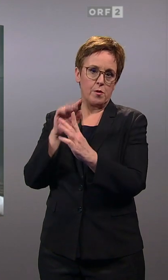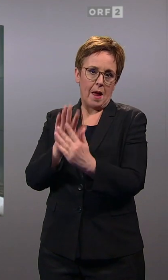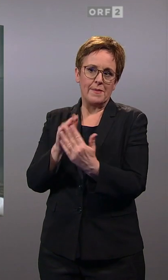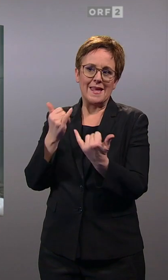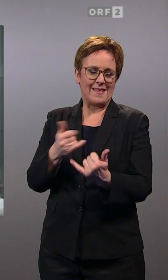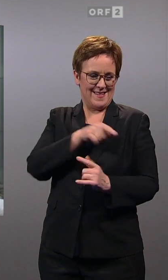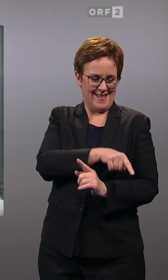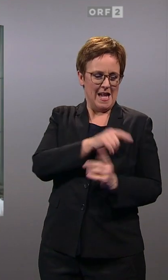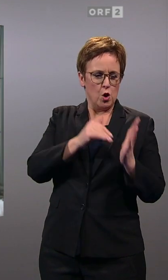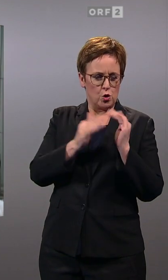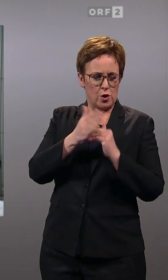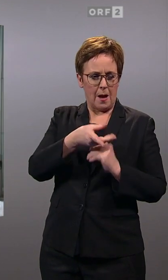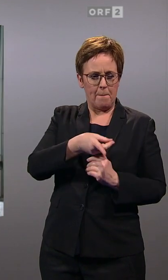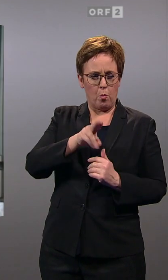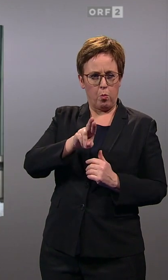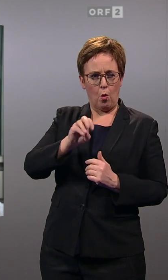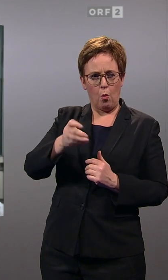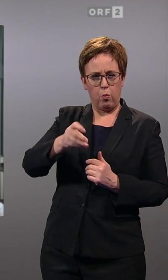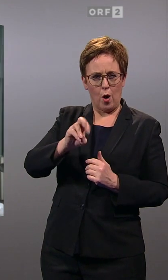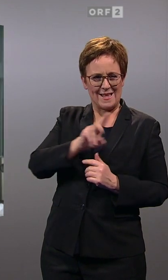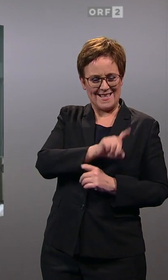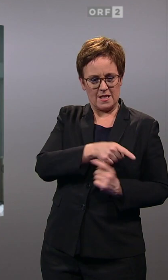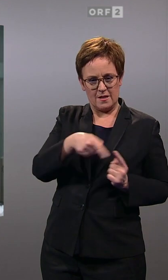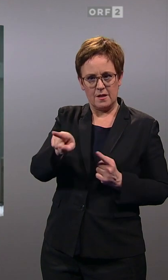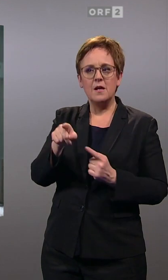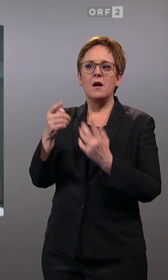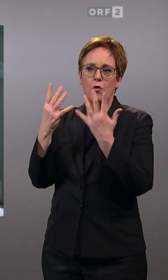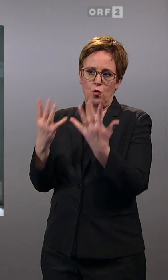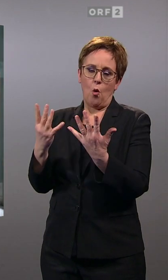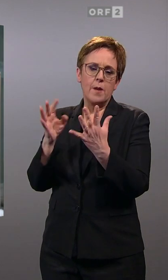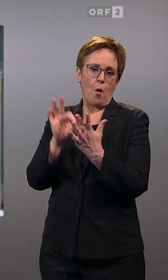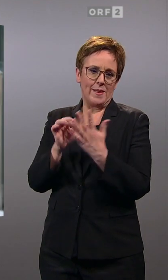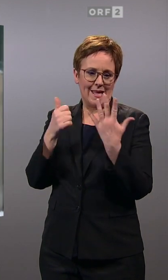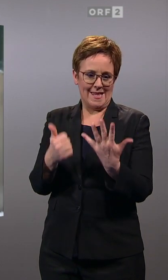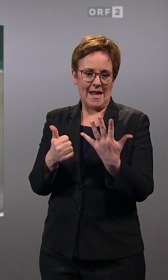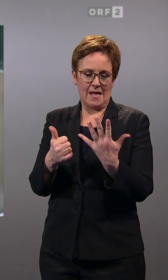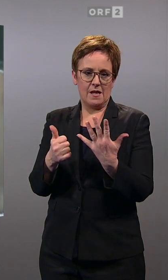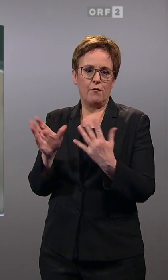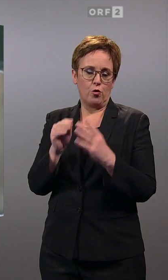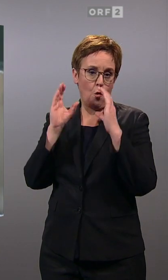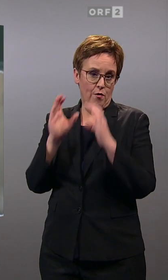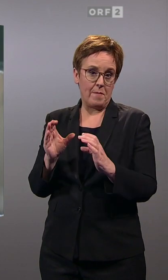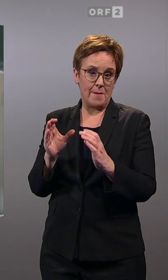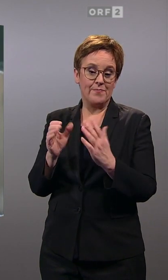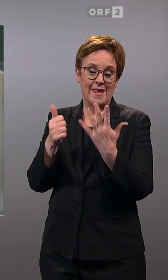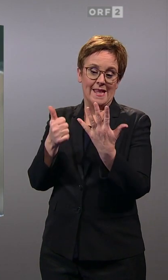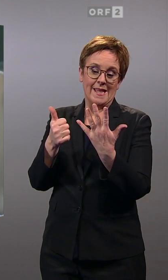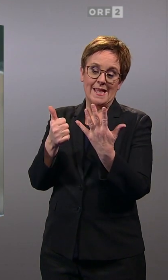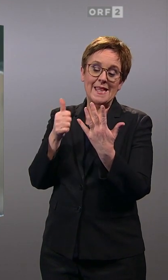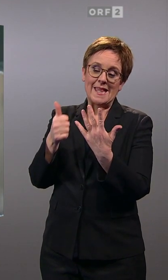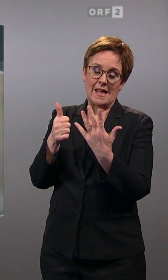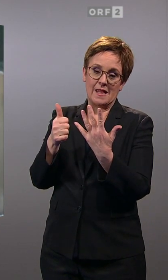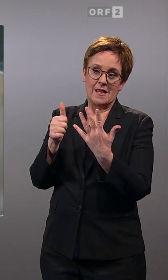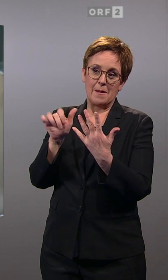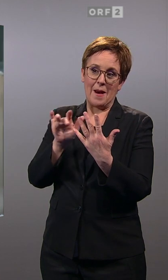nach dem Proporzsystem besetzt. Von den neuen Landesregierungsmitgliedern werden sechs derzeit von der ÖVP gestellt. Dieser sechste Platz